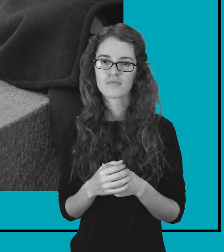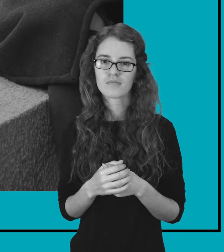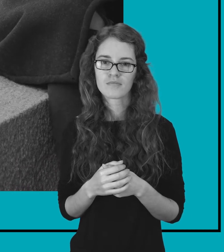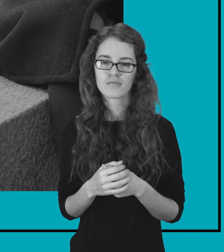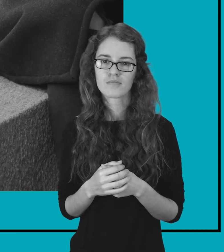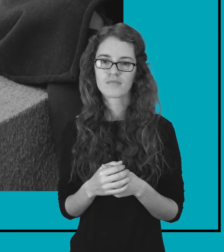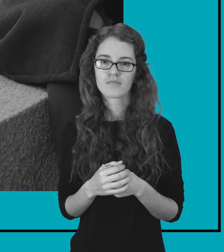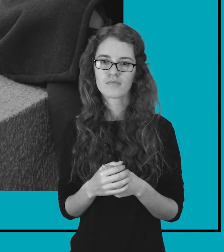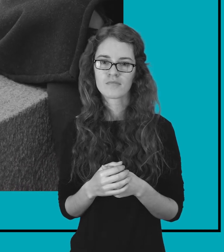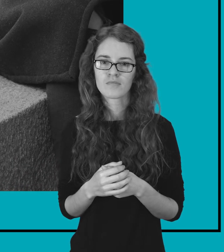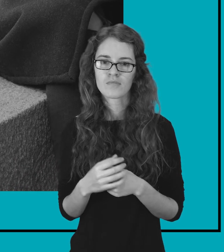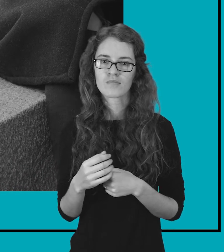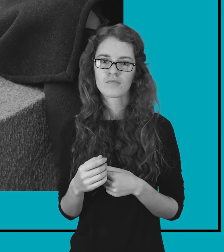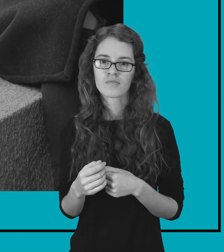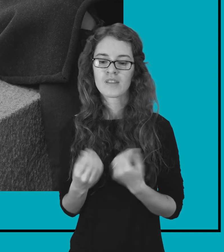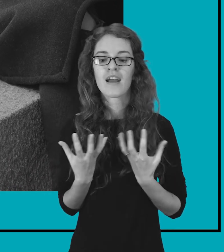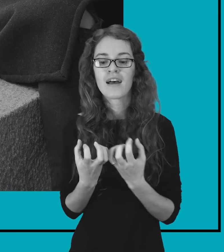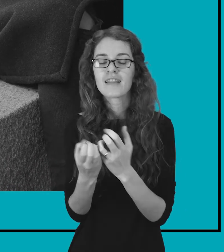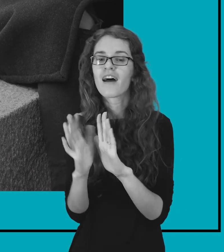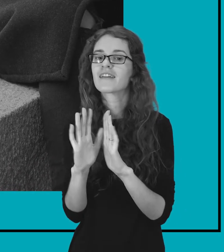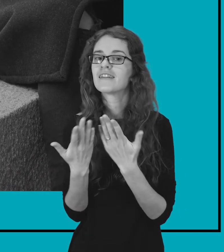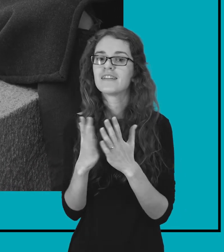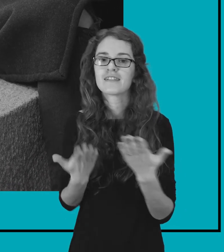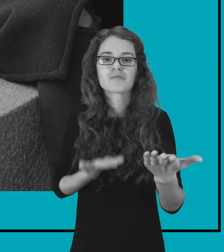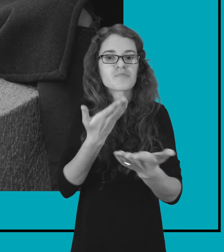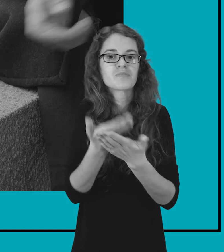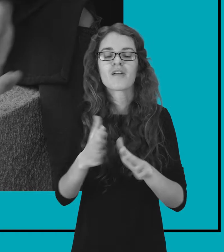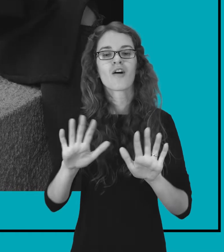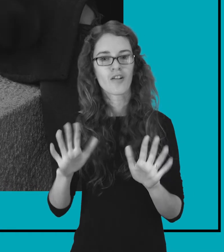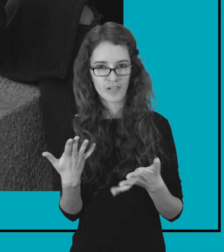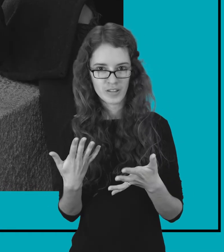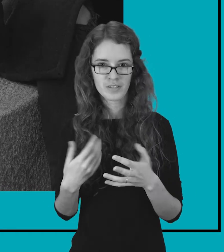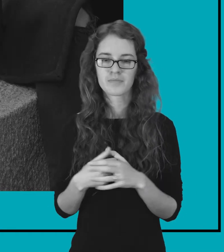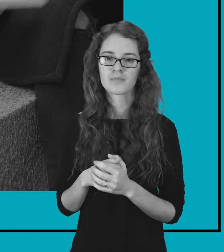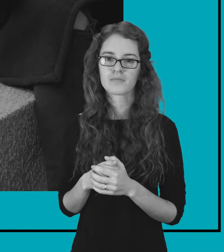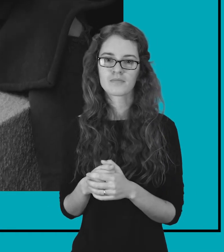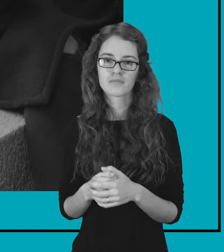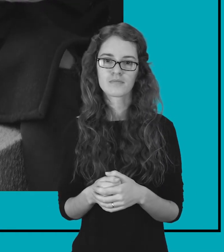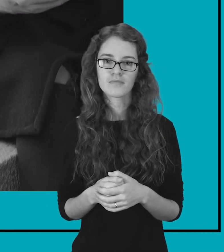Ir mano penkietukė dar viena knyga, tai yra